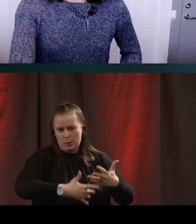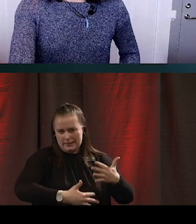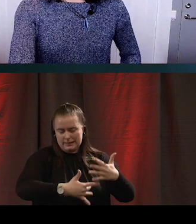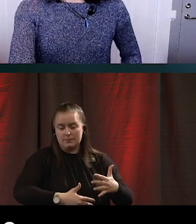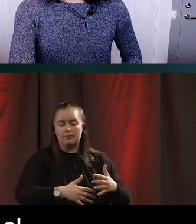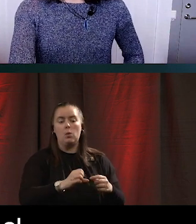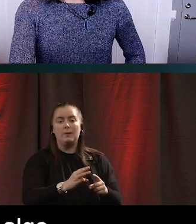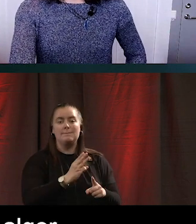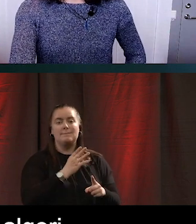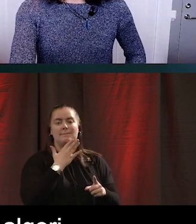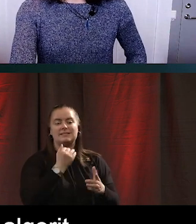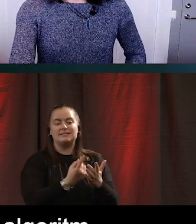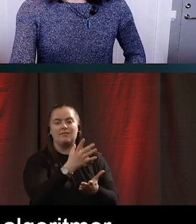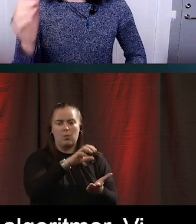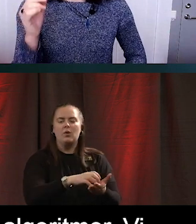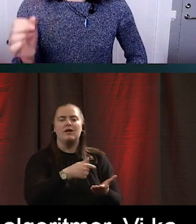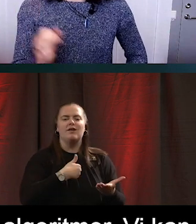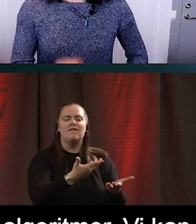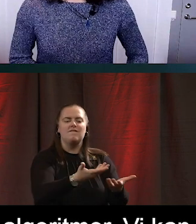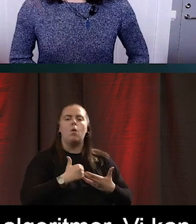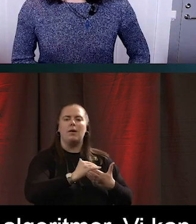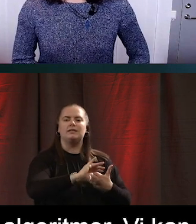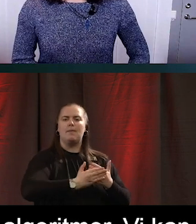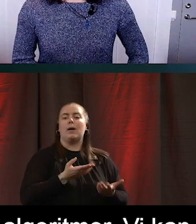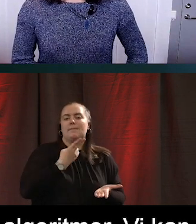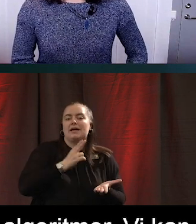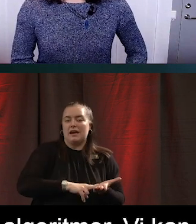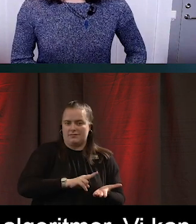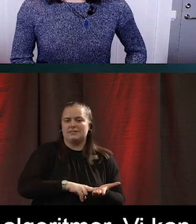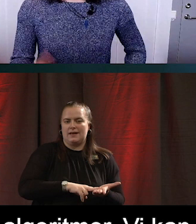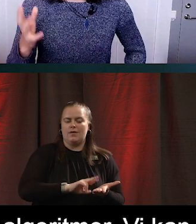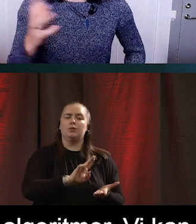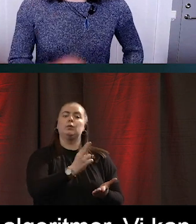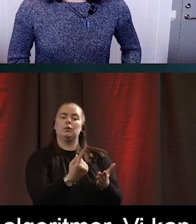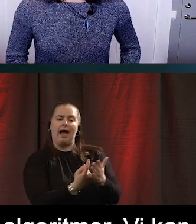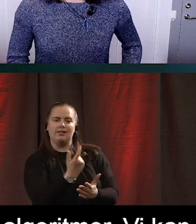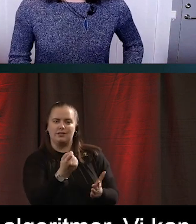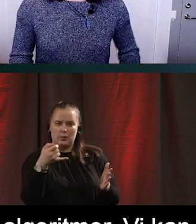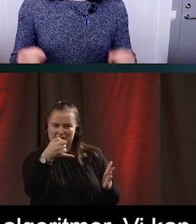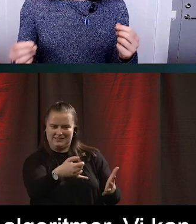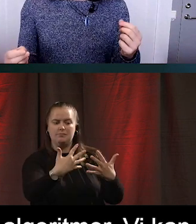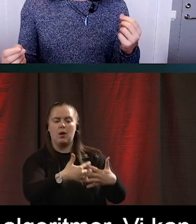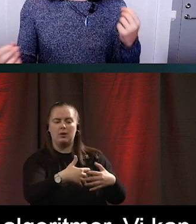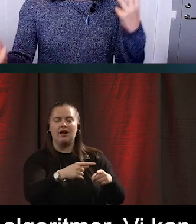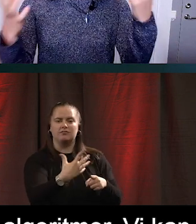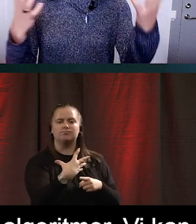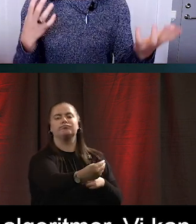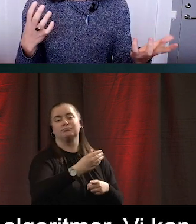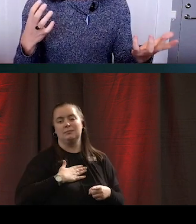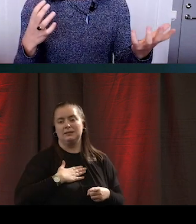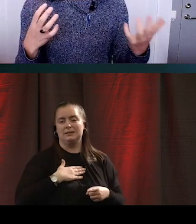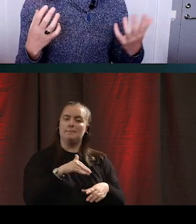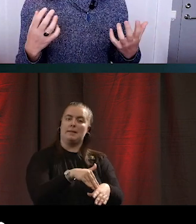någon form av bekräftelse på att nu är någonting ändrat i vad maskinen har förstått. Och ofta